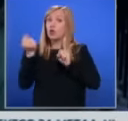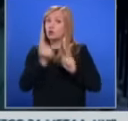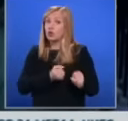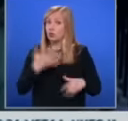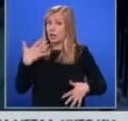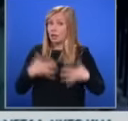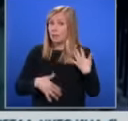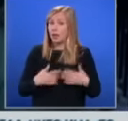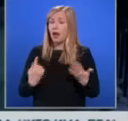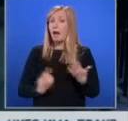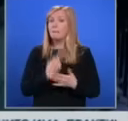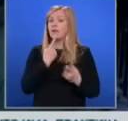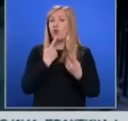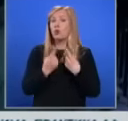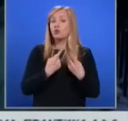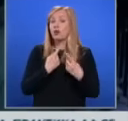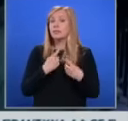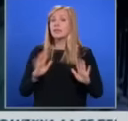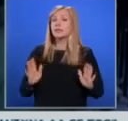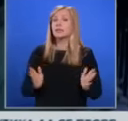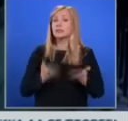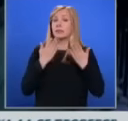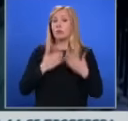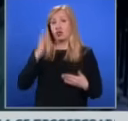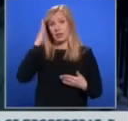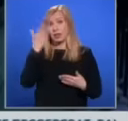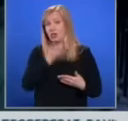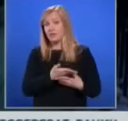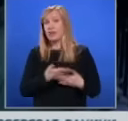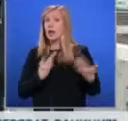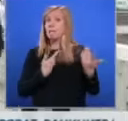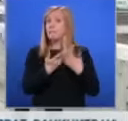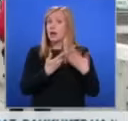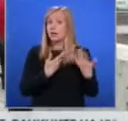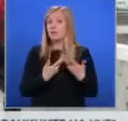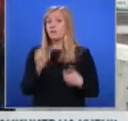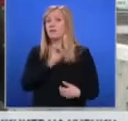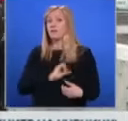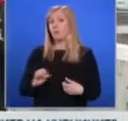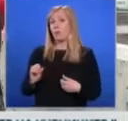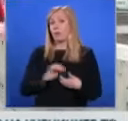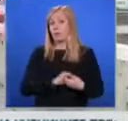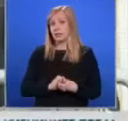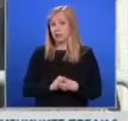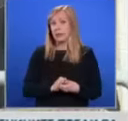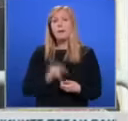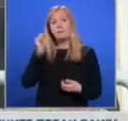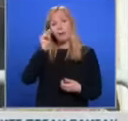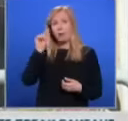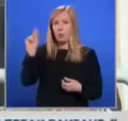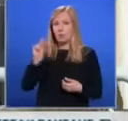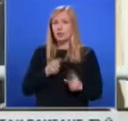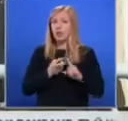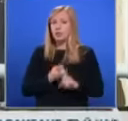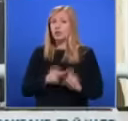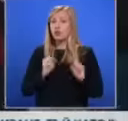Македония е първото условие за да започне страната същински преговори с Европейския съюз. Премьера Донев е припомнил на Ковачевски, че очакваме